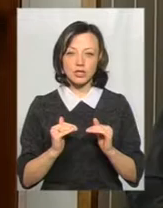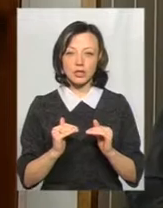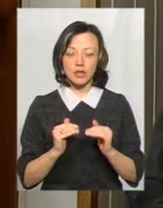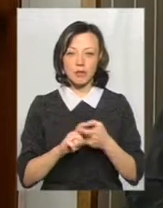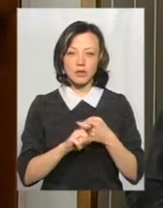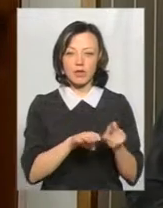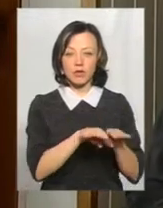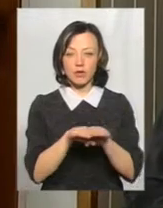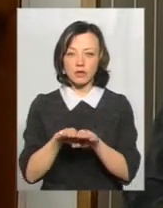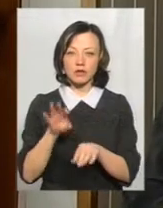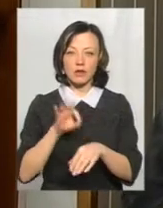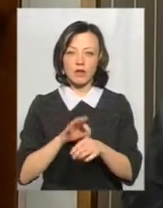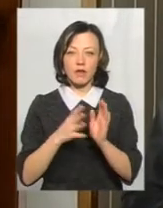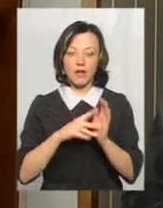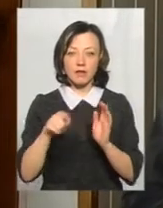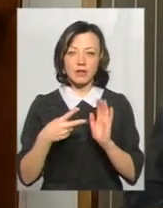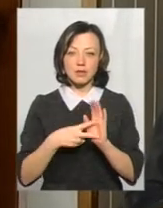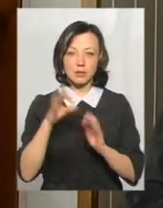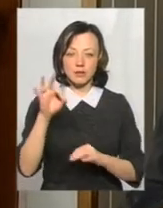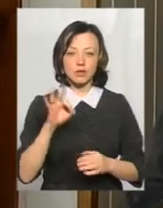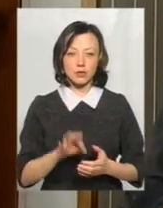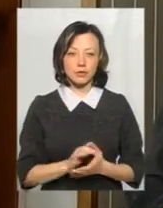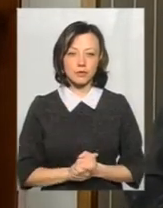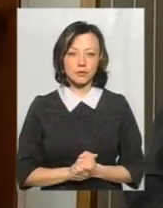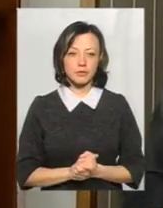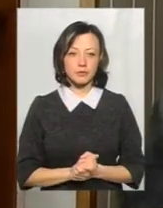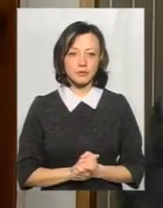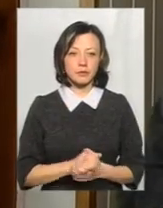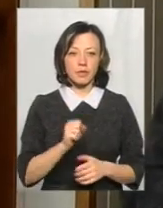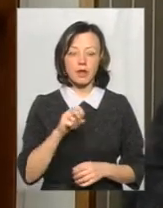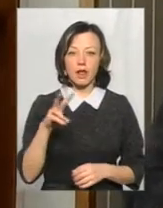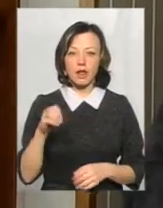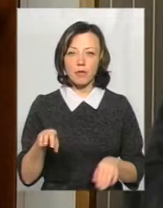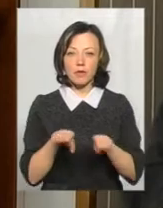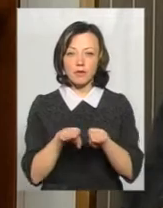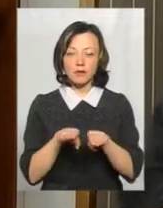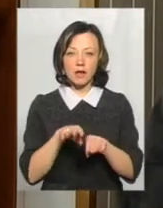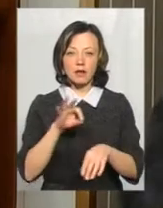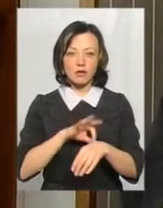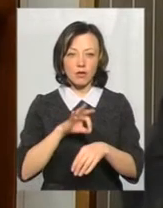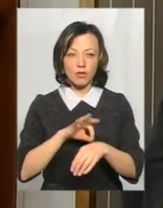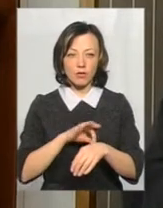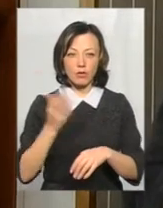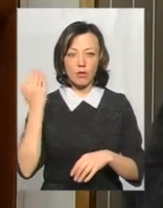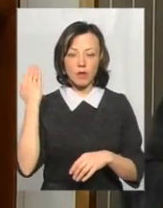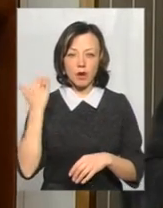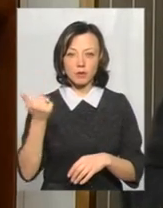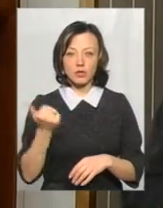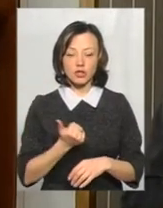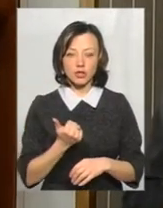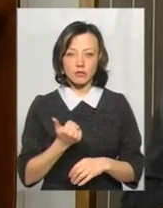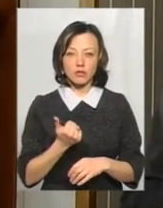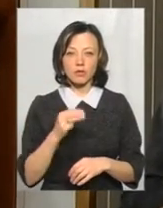захворюваності складає на 9,7%. Однак, якщо порівняти захворюваності з попереднім тижнем,